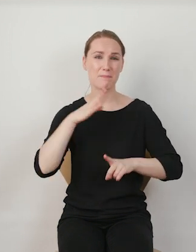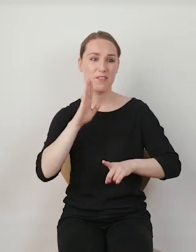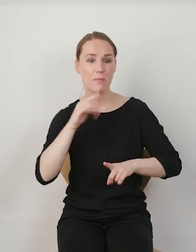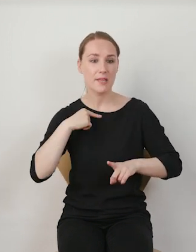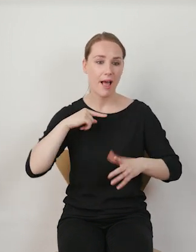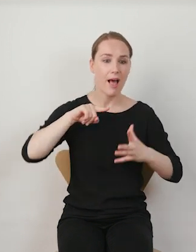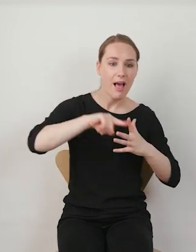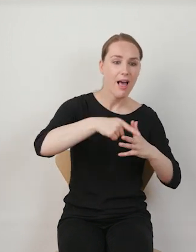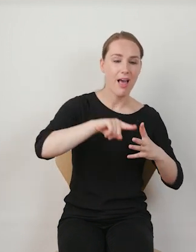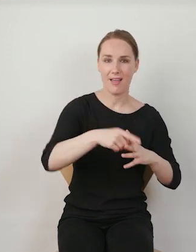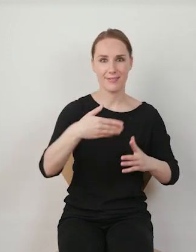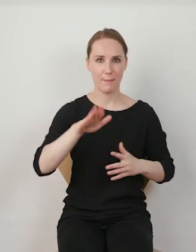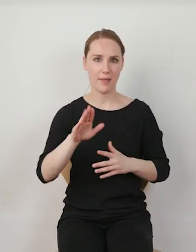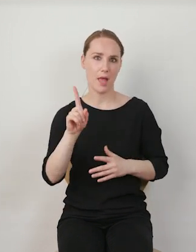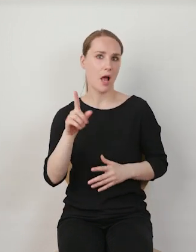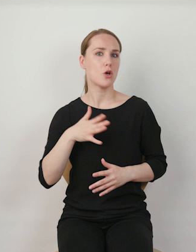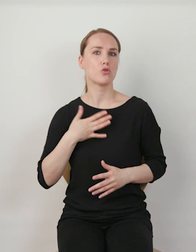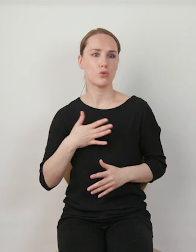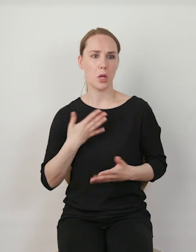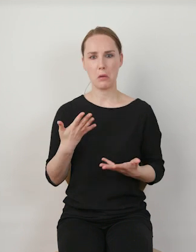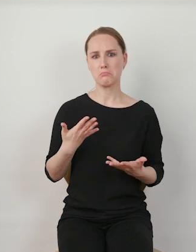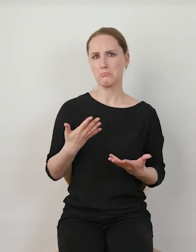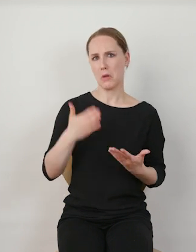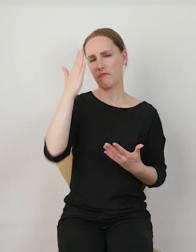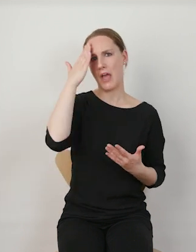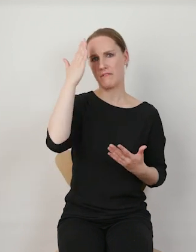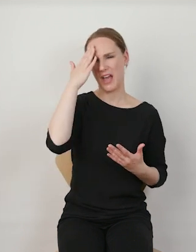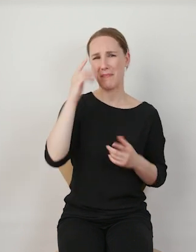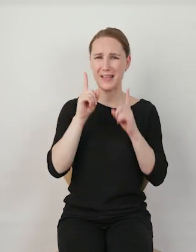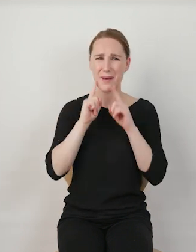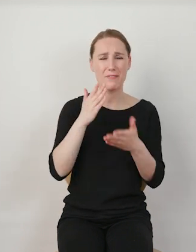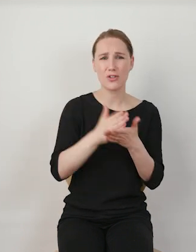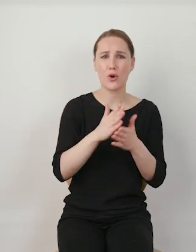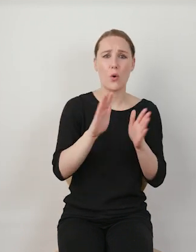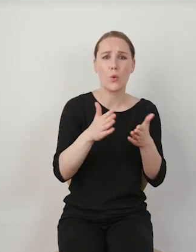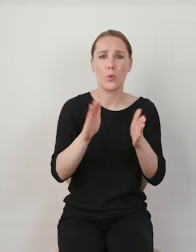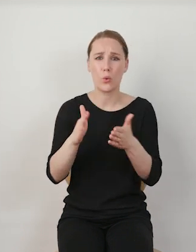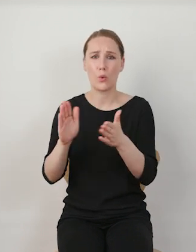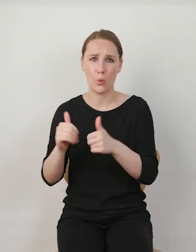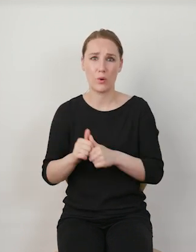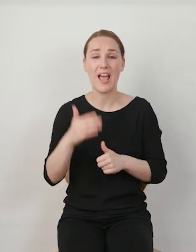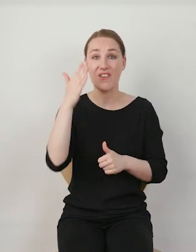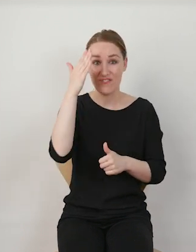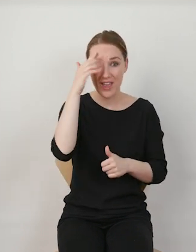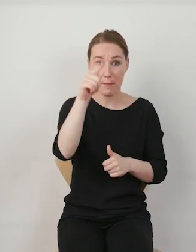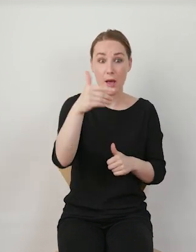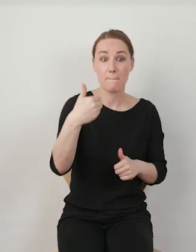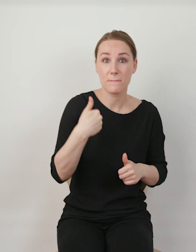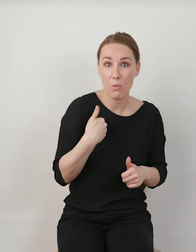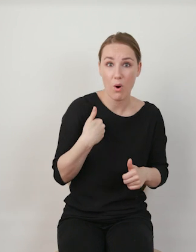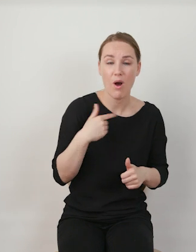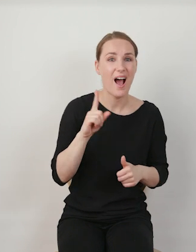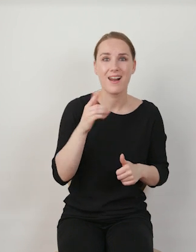Natomiast będę miała taką wiedzę, którą ja nazywam wiedzą nagłówkową, czyli będę wiedziała, że coś się stanie, natomiast